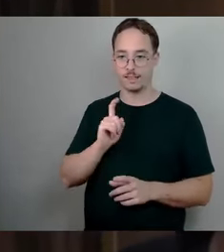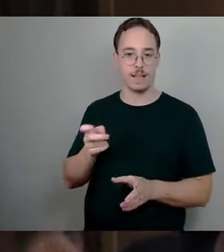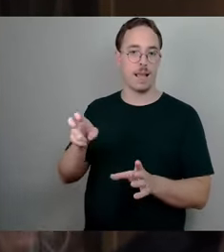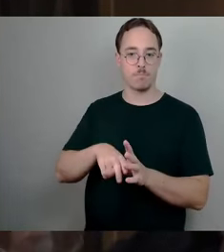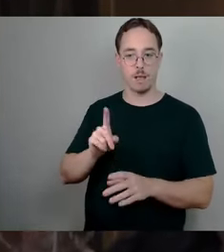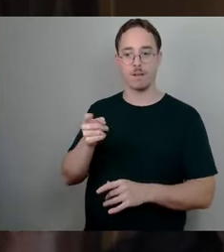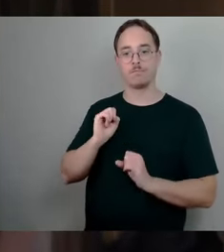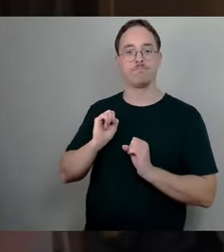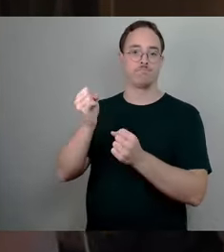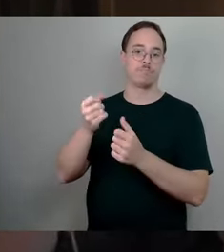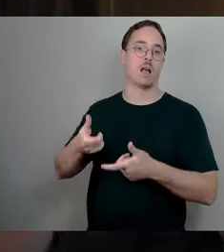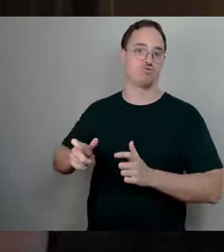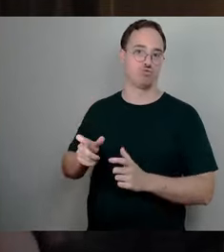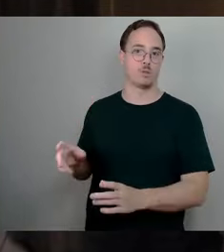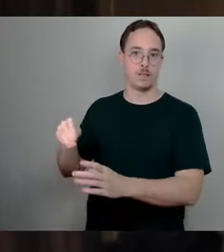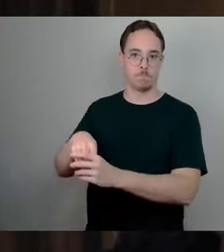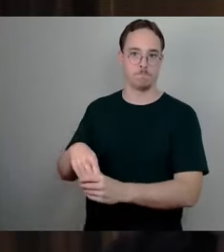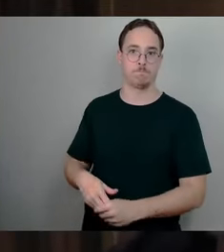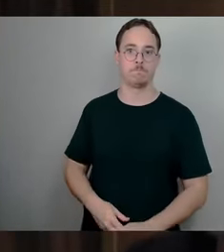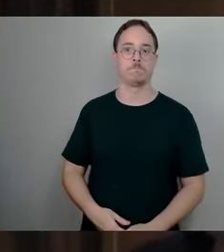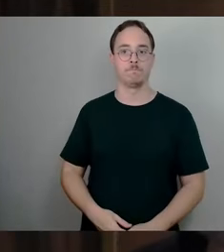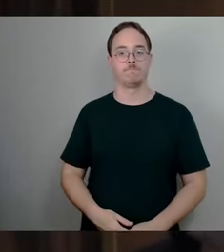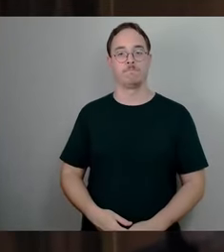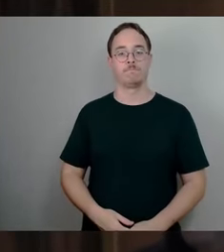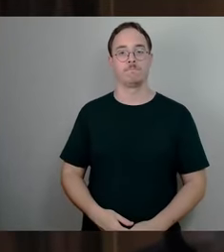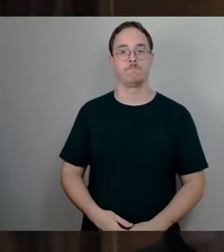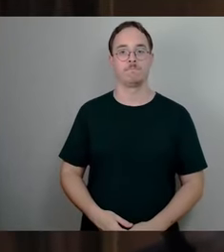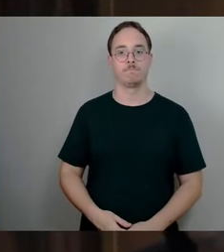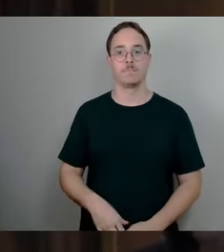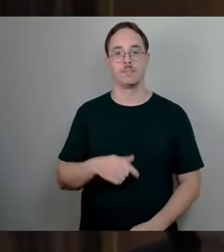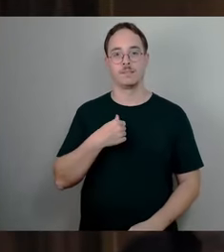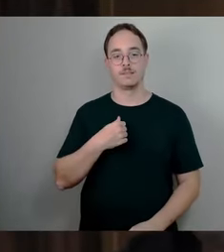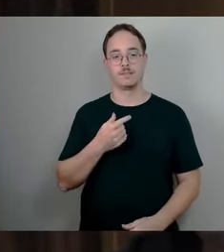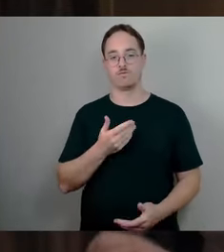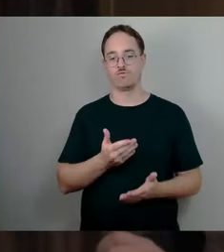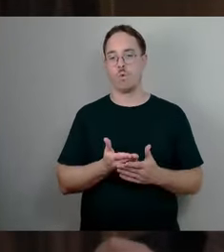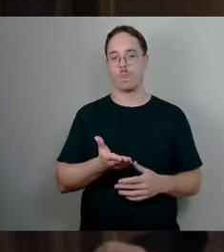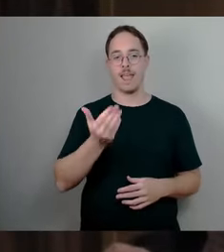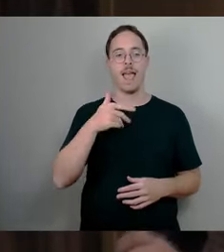Und das knüpft an an die eine oder andere Antwort, die Herr Donhauser jetzt schon gegeben hat.